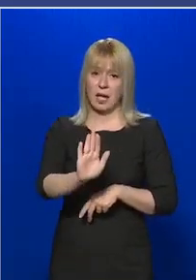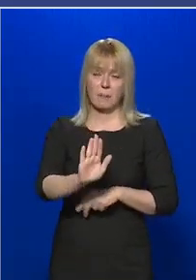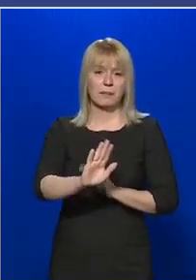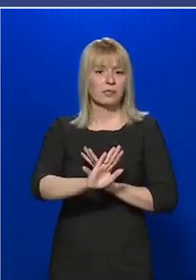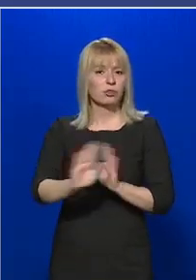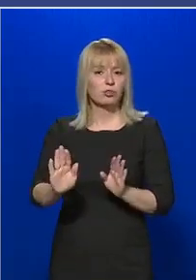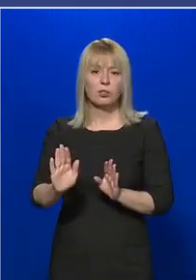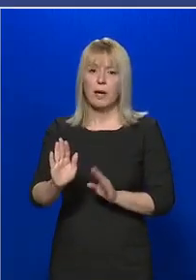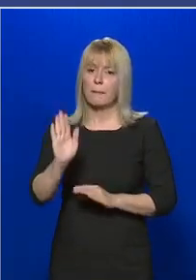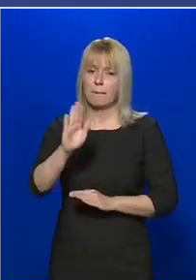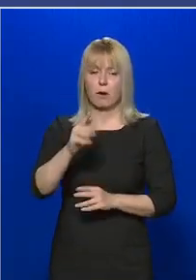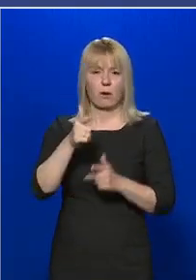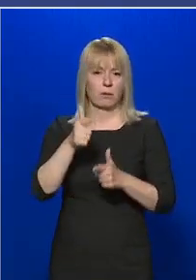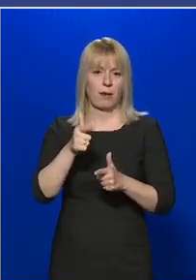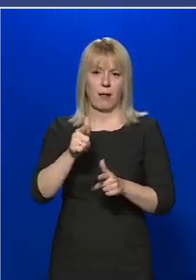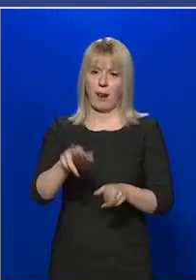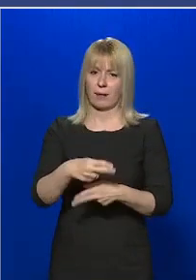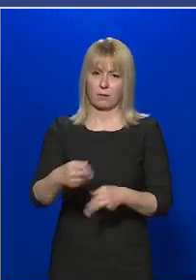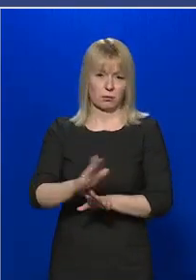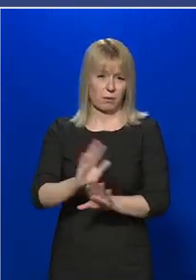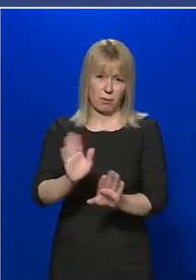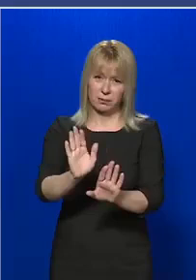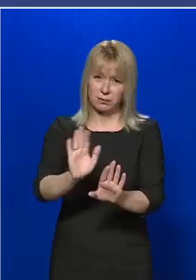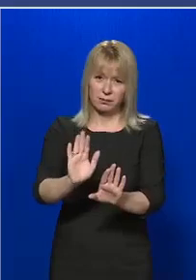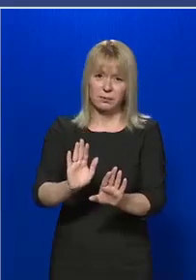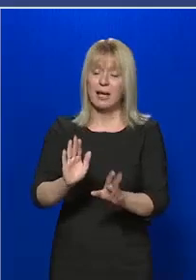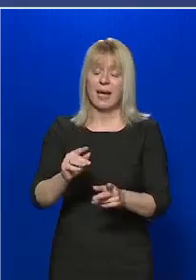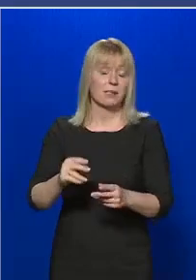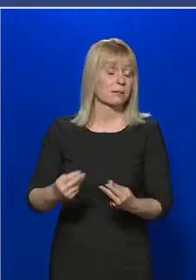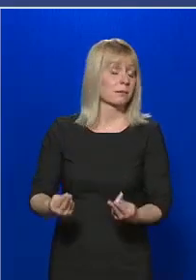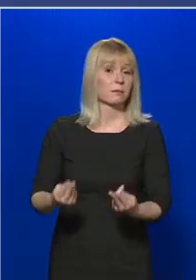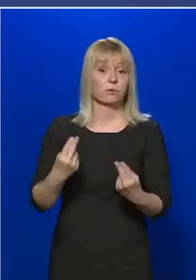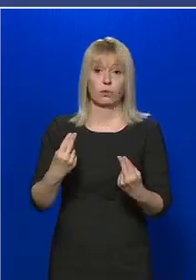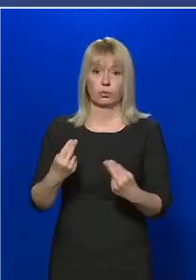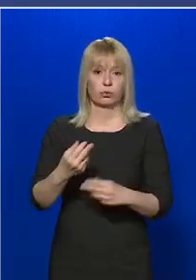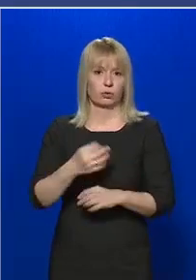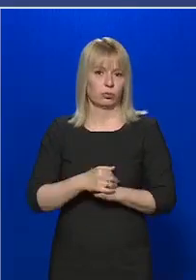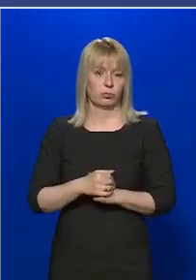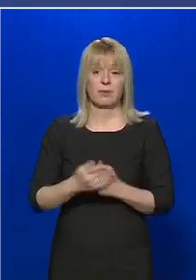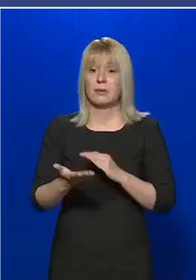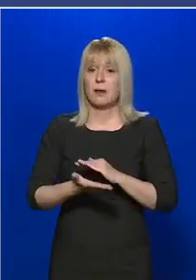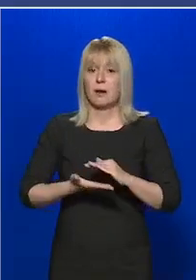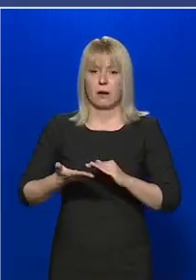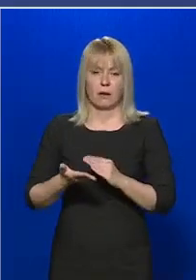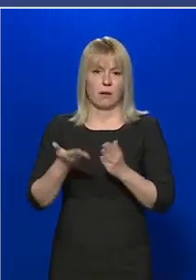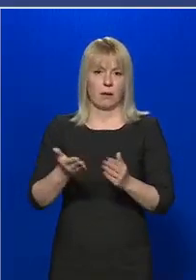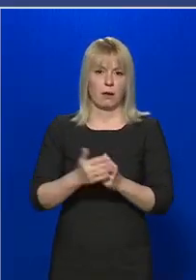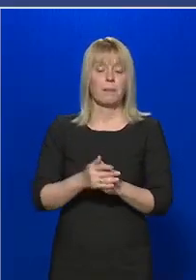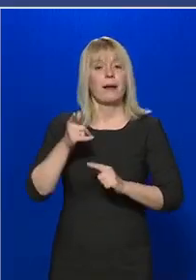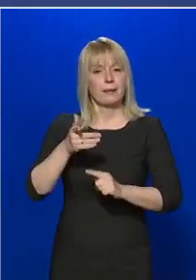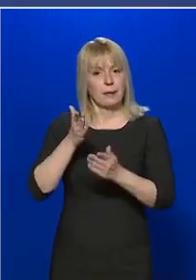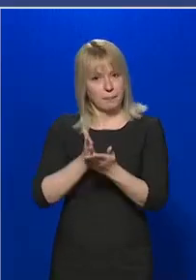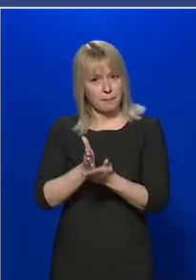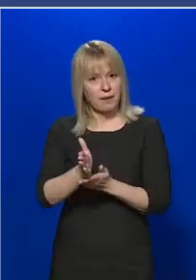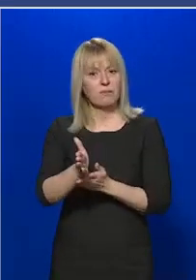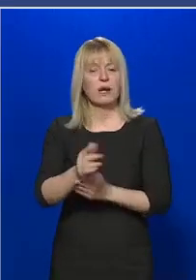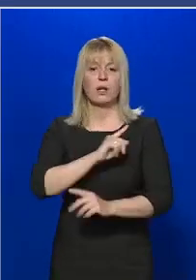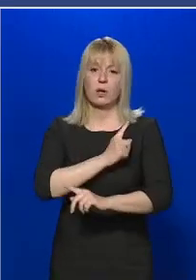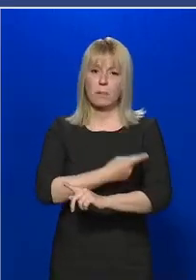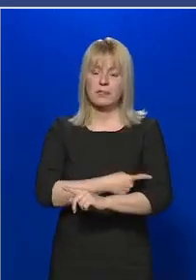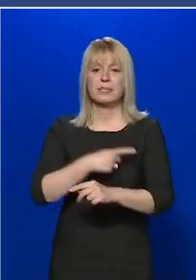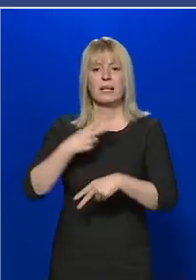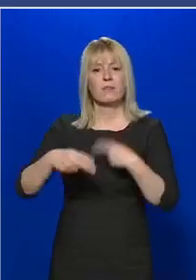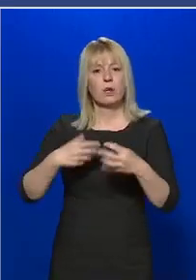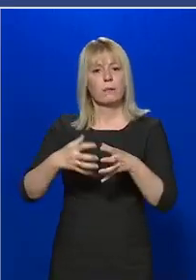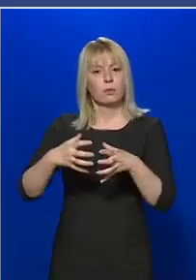maradhat ellátatlanul. Ez egy kulcskérdés. Ennek megfelelően a kapacitások folyamatos